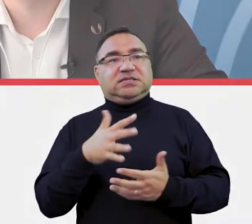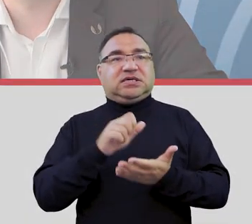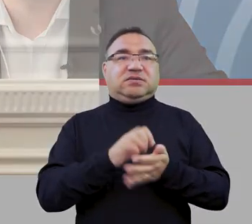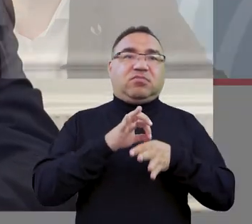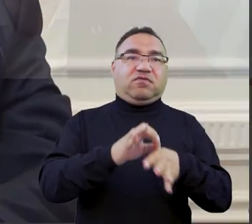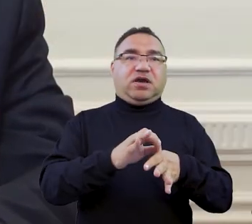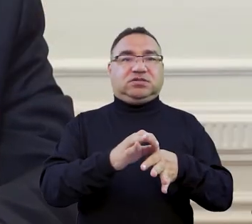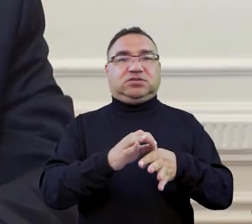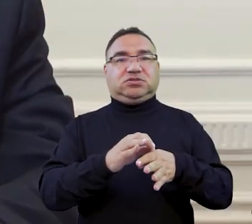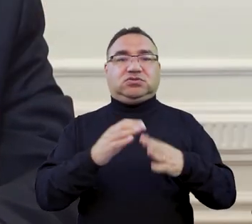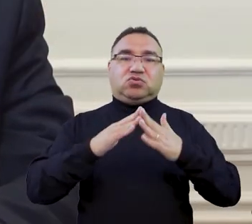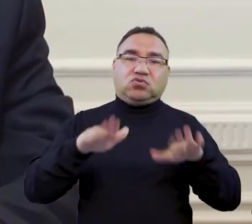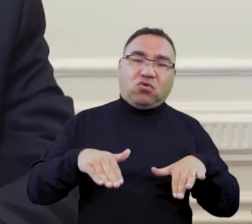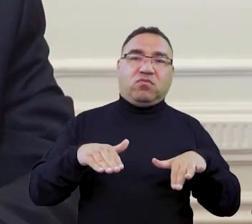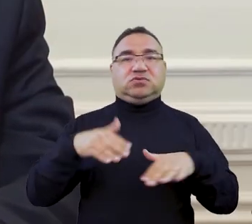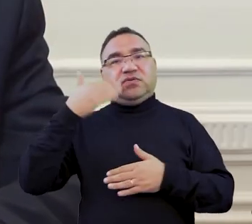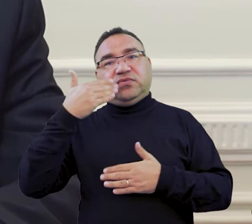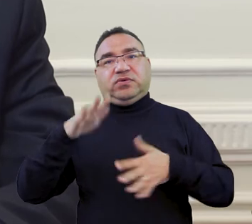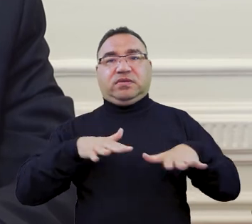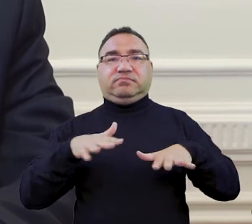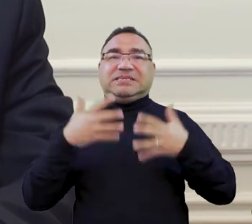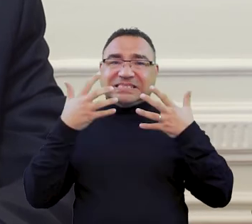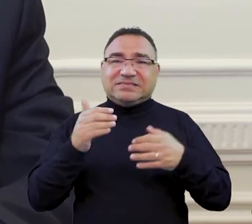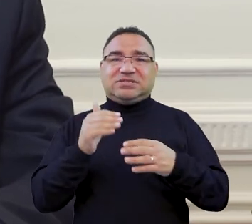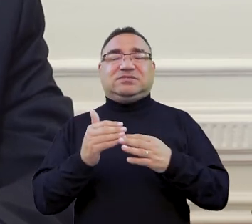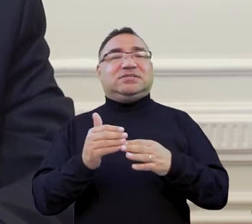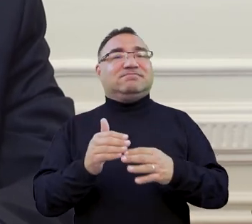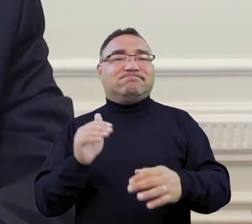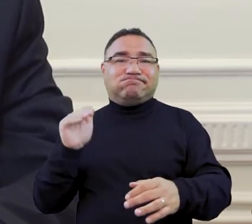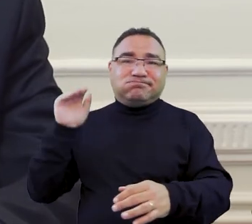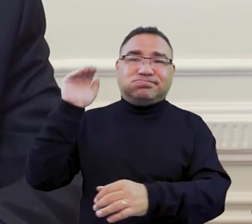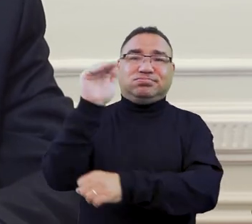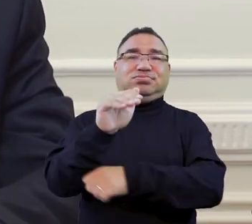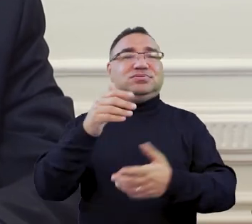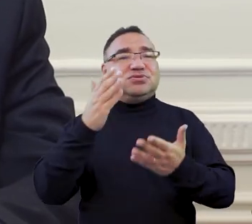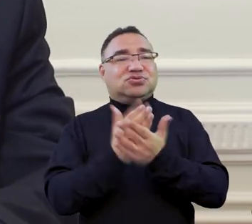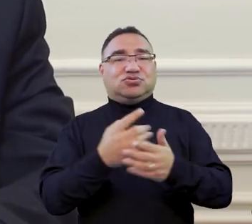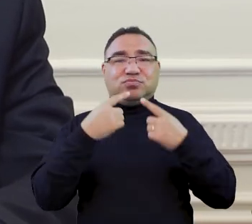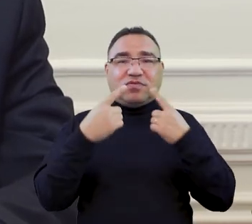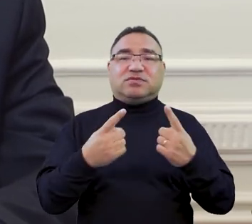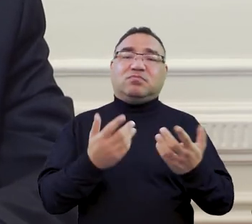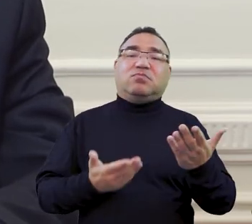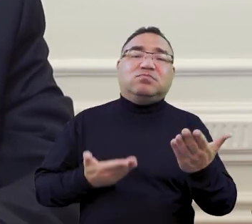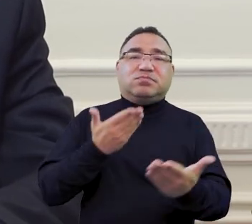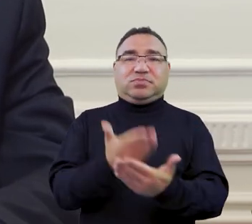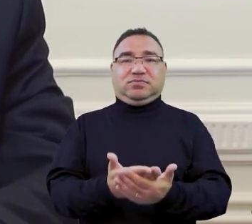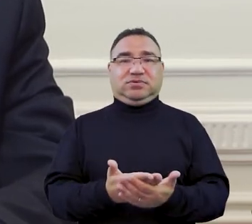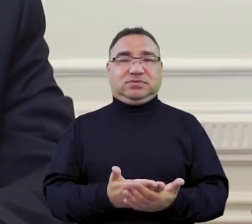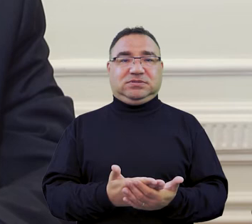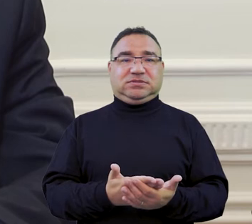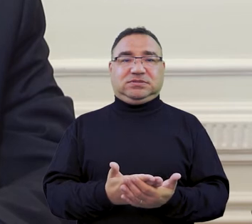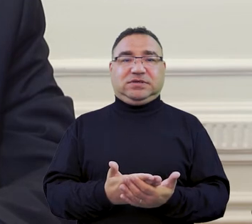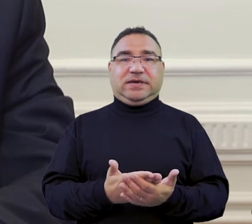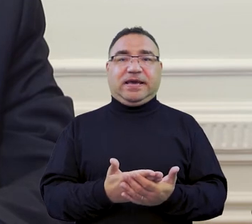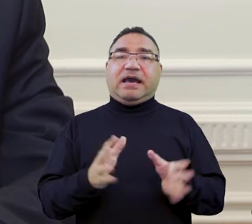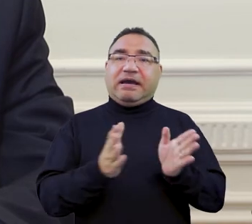Zdecydowanie myśmy starali się, żeby z dużym wyprzedzeniem przesłać te rekomendacje wydyskutowane z